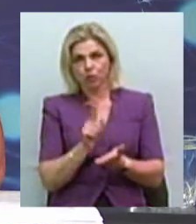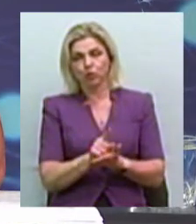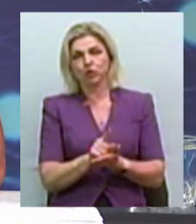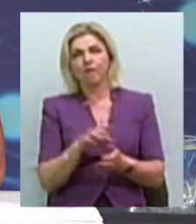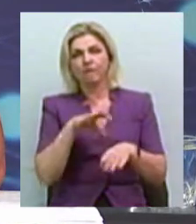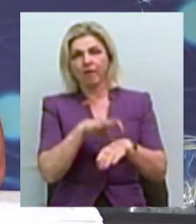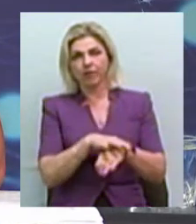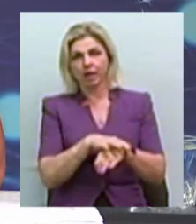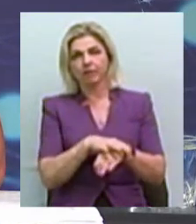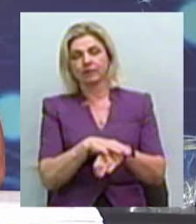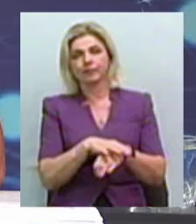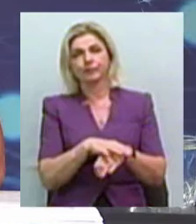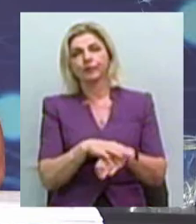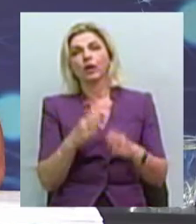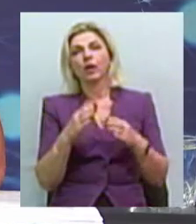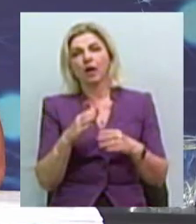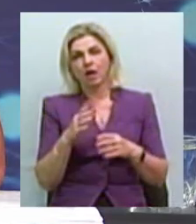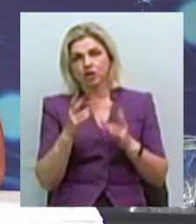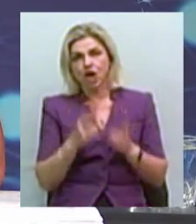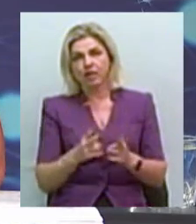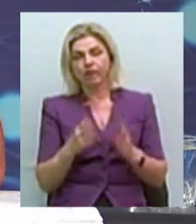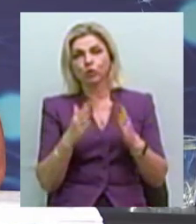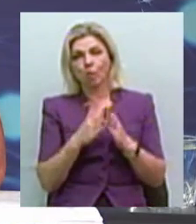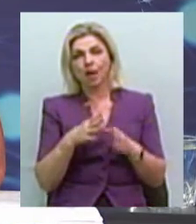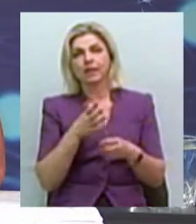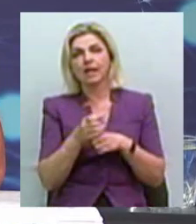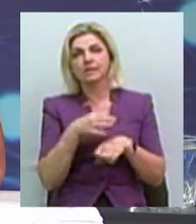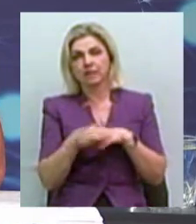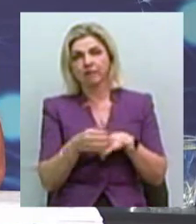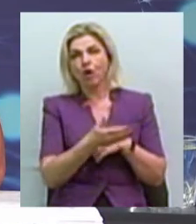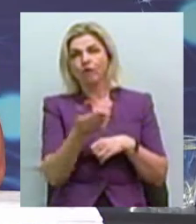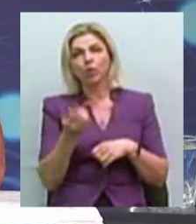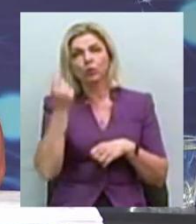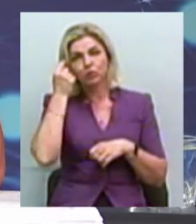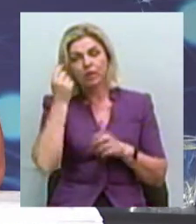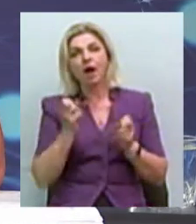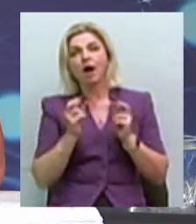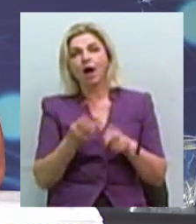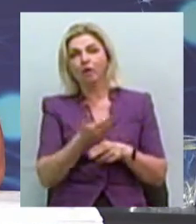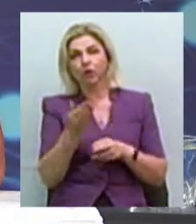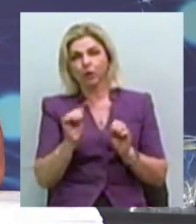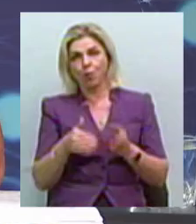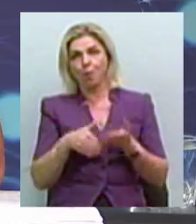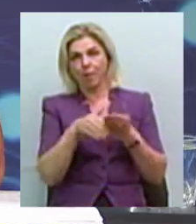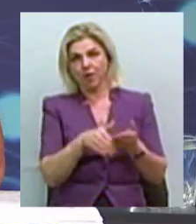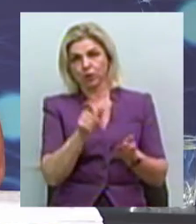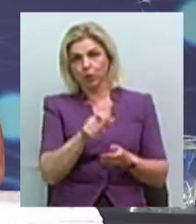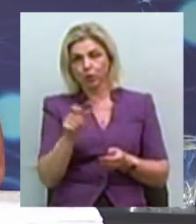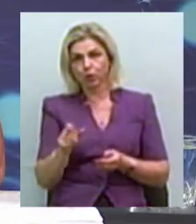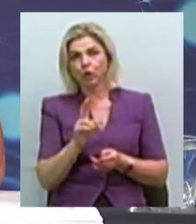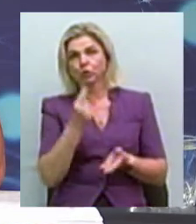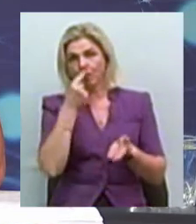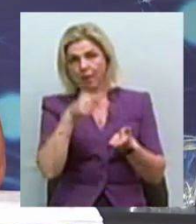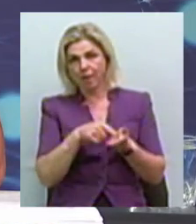усіх, які відсеркали від домашнього насильства. Вони дізналися, яким чином воно може допомогти людям, які потрапили в ситуацію домашнього